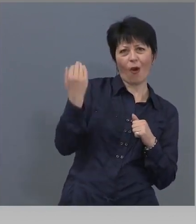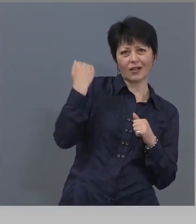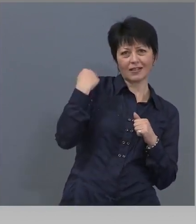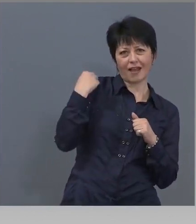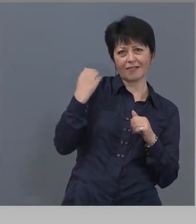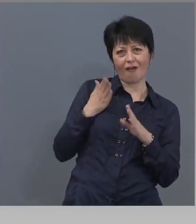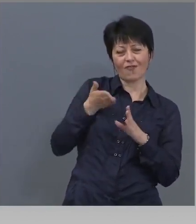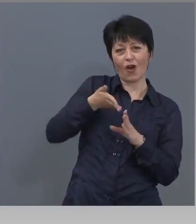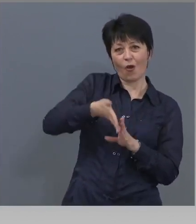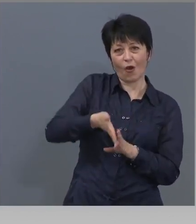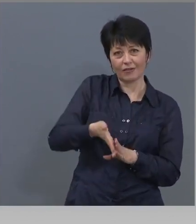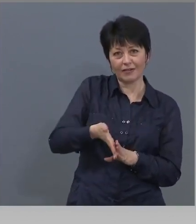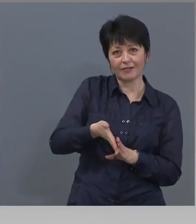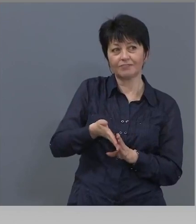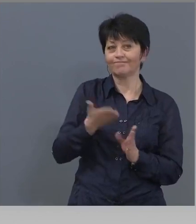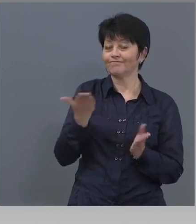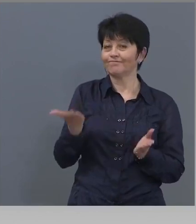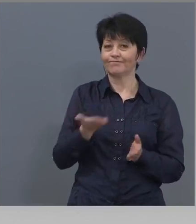Такия време на бяха.